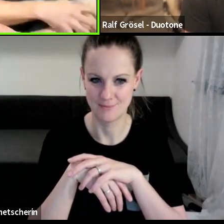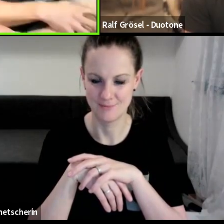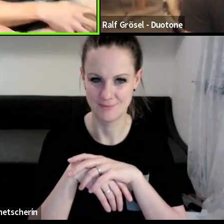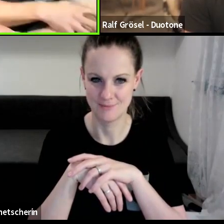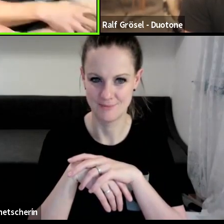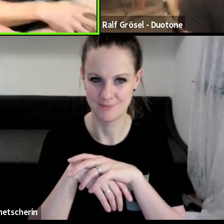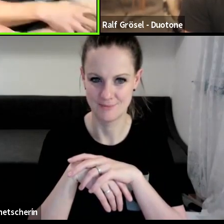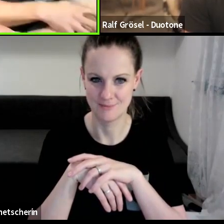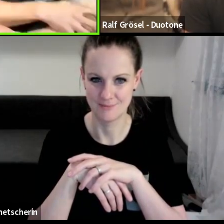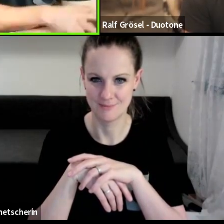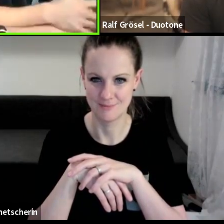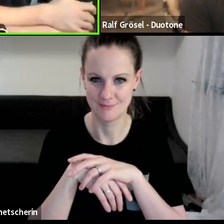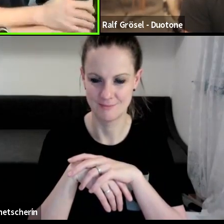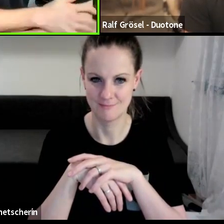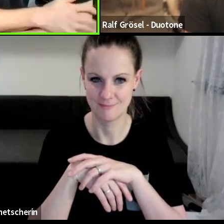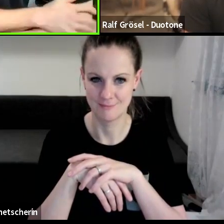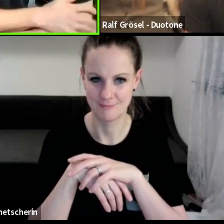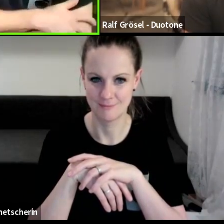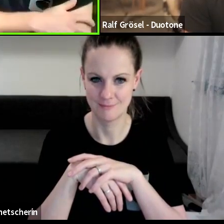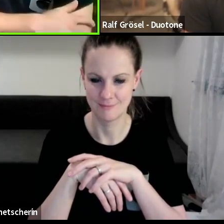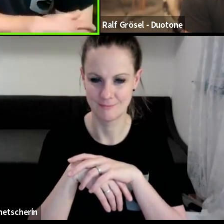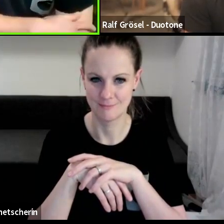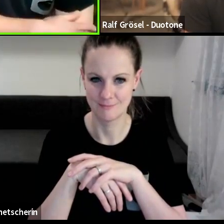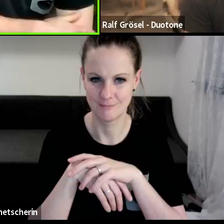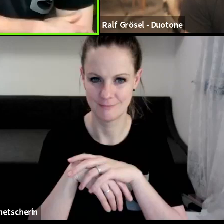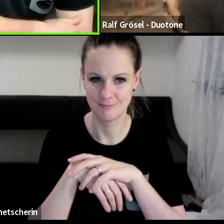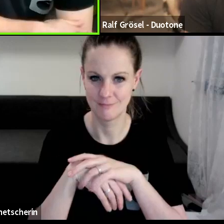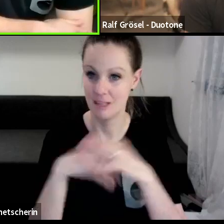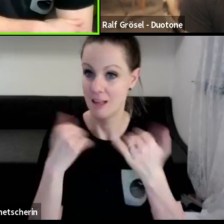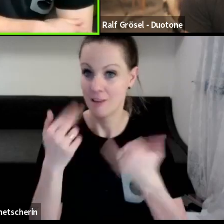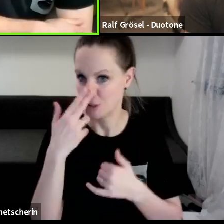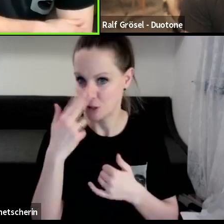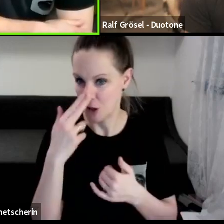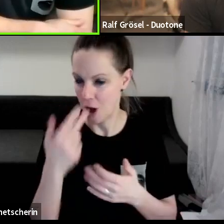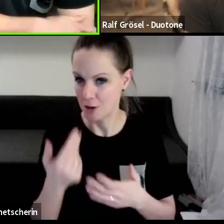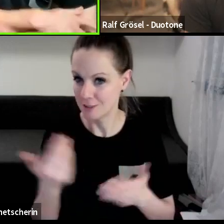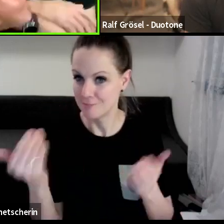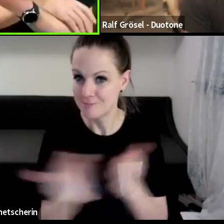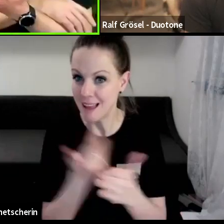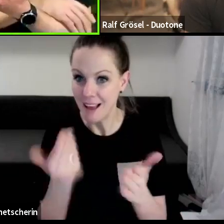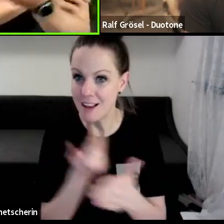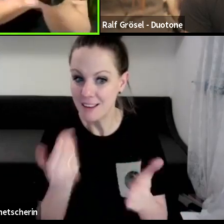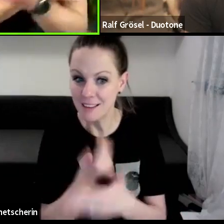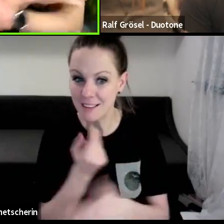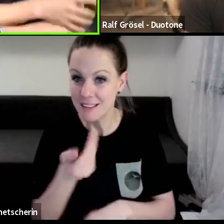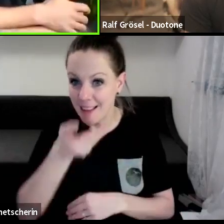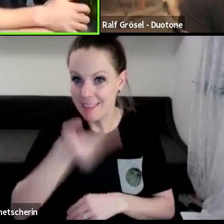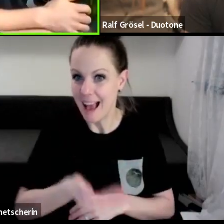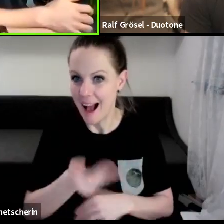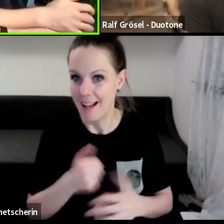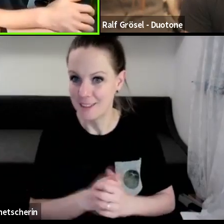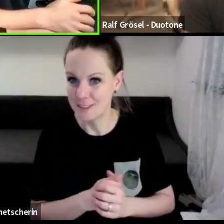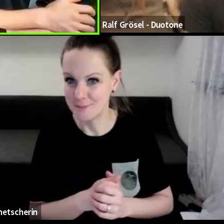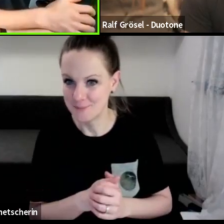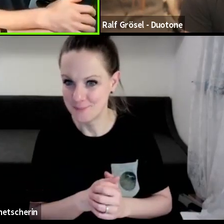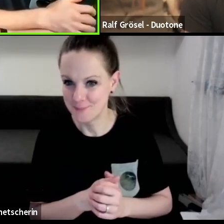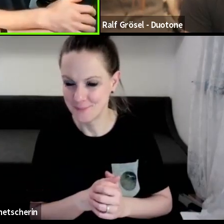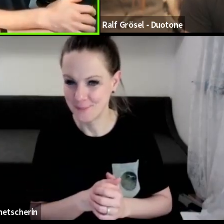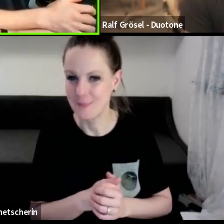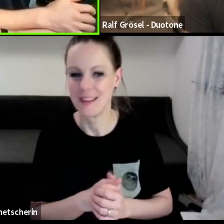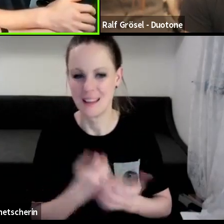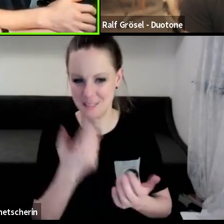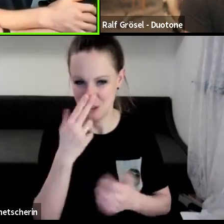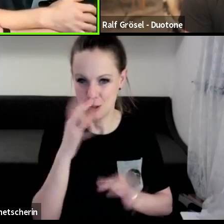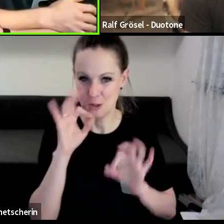Wie schaut es eigentlich aus, verdienen wir eigentlich gut als Keitenentwickler? Müsstest du es eigentlich machen? Ich habe den Eindruck, auf deiner Seite, du hast so viele